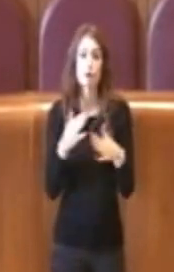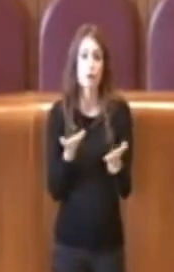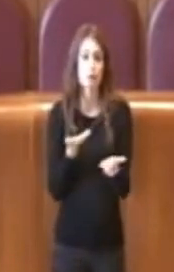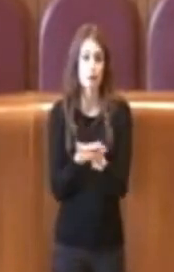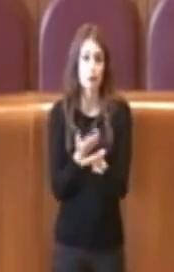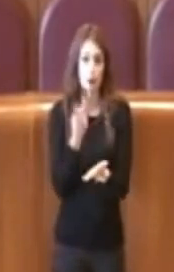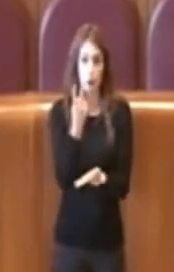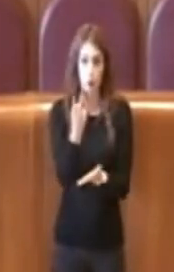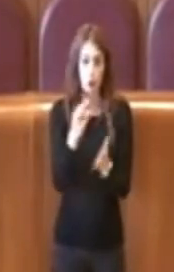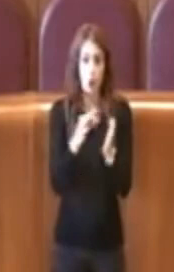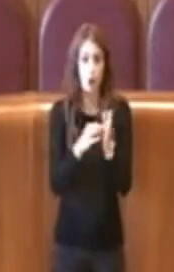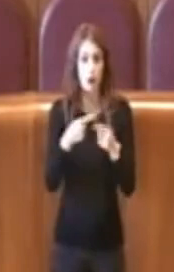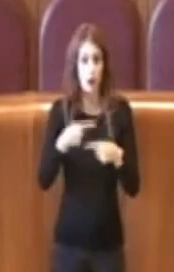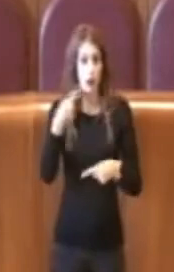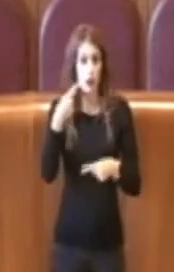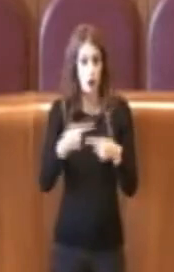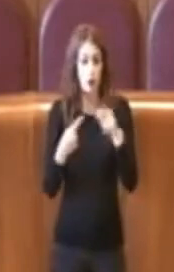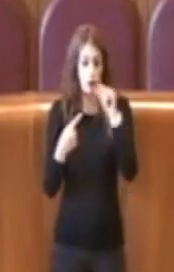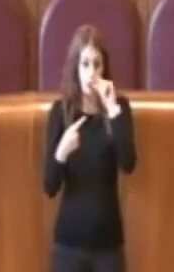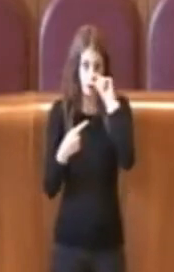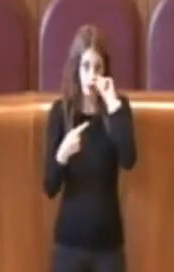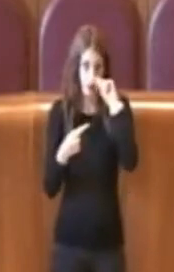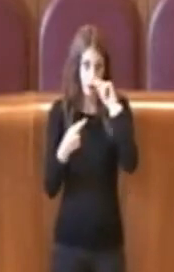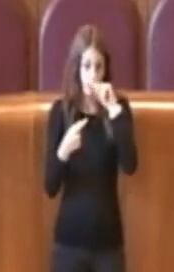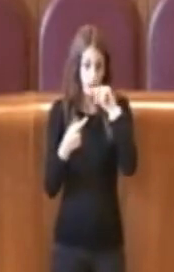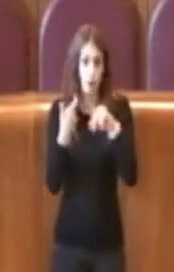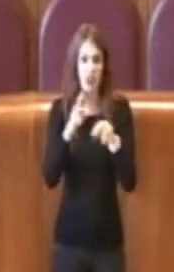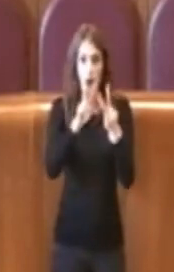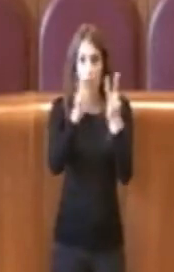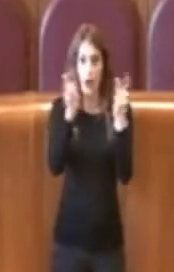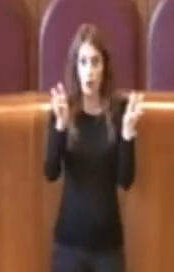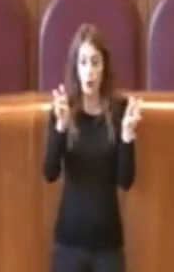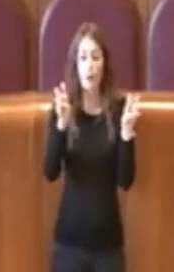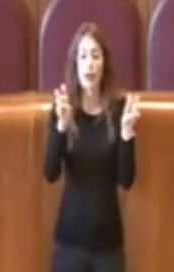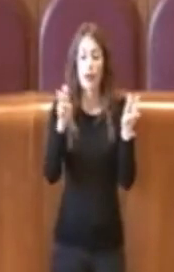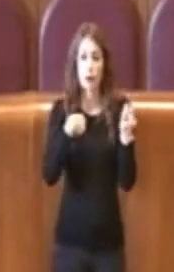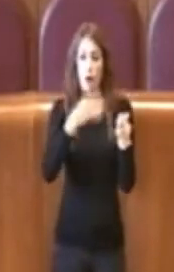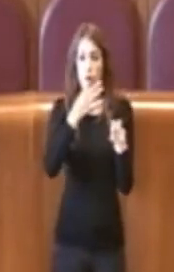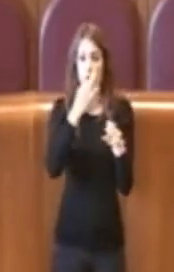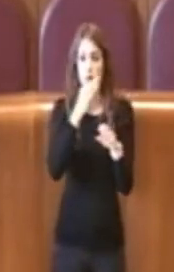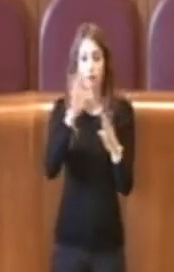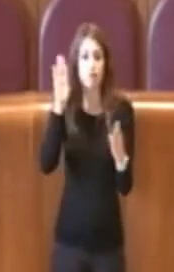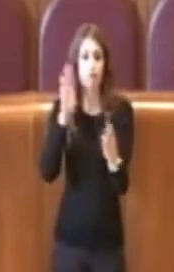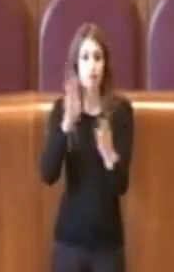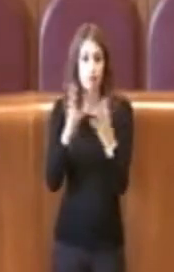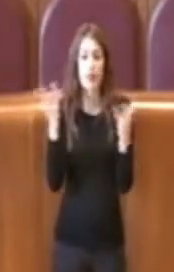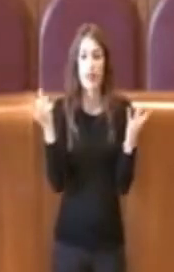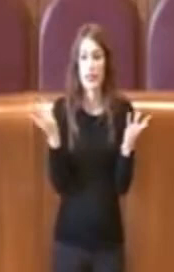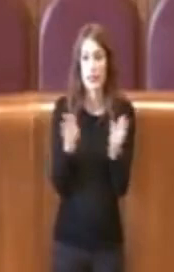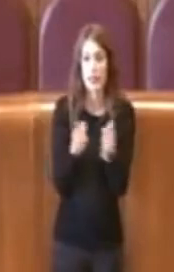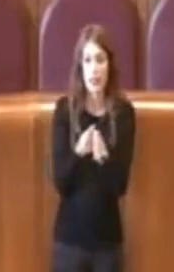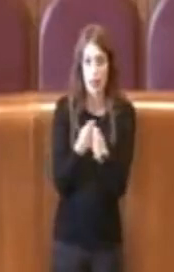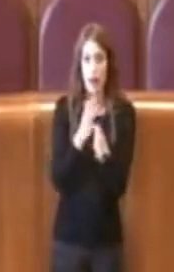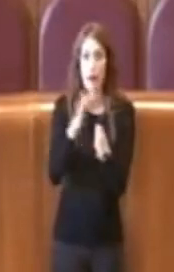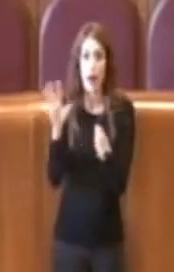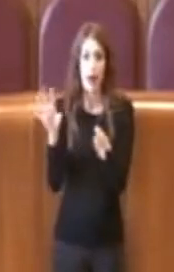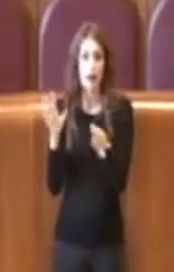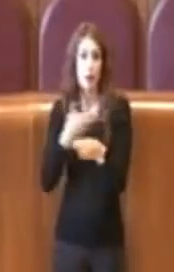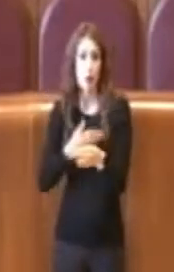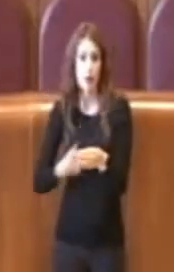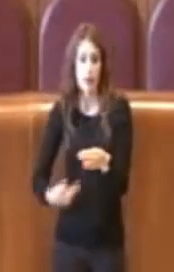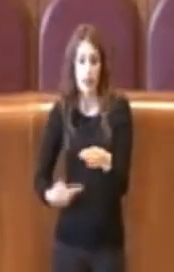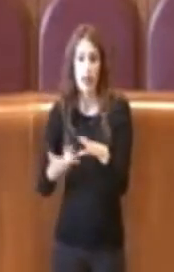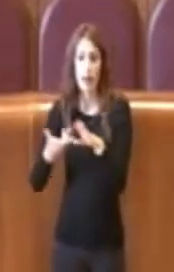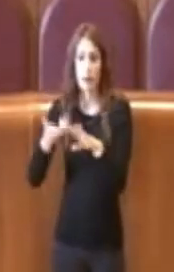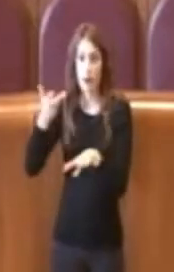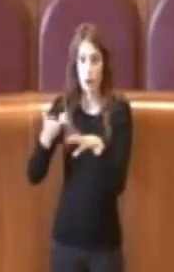ordini del giorno perché sono argomenti che ho spesso affrontato insieme, però devo dire, agli altri consiglieri di